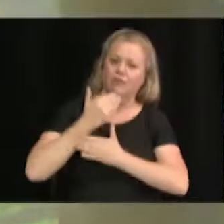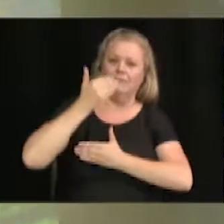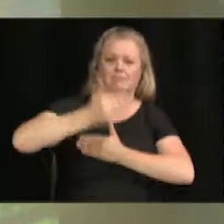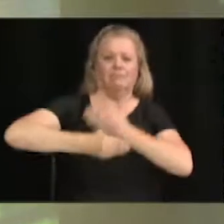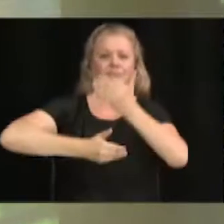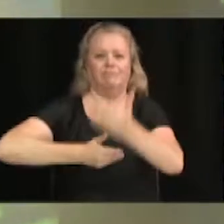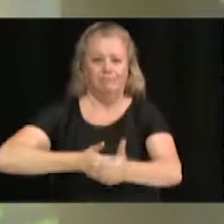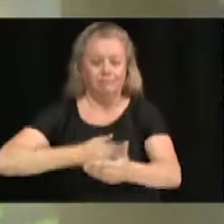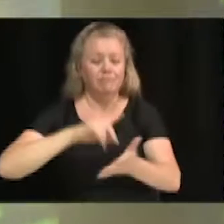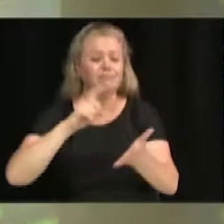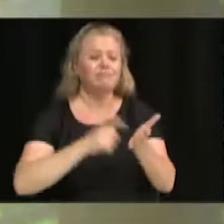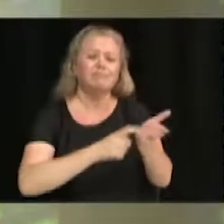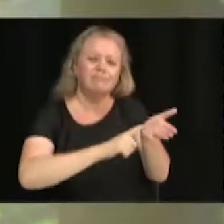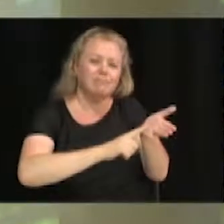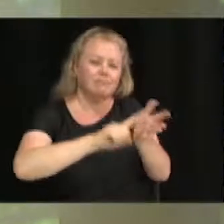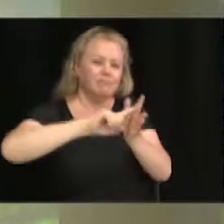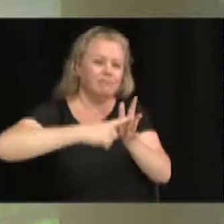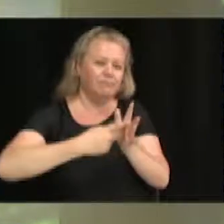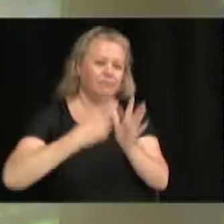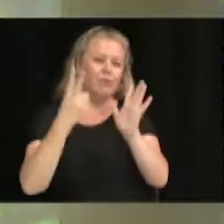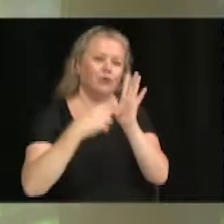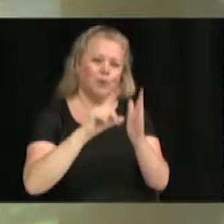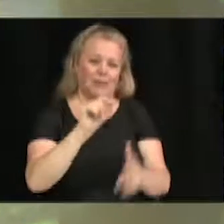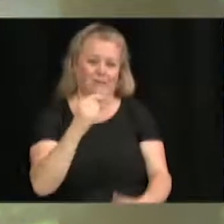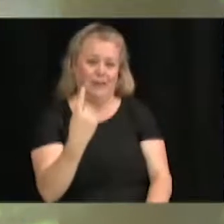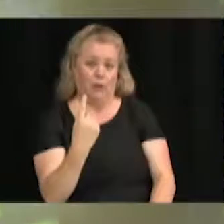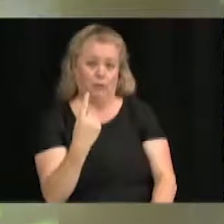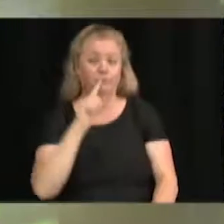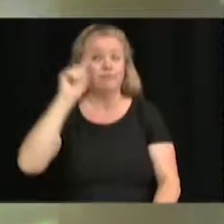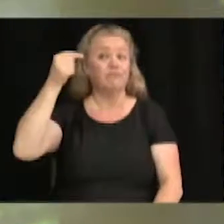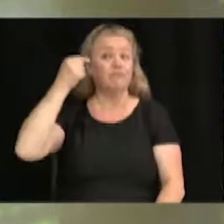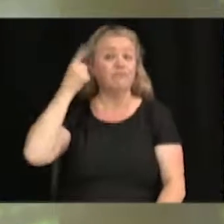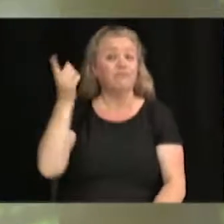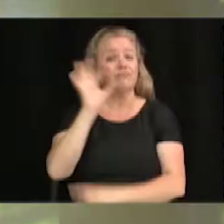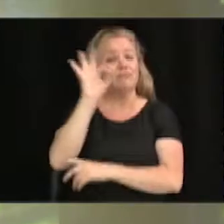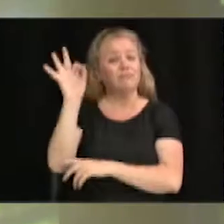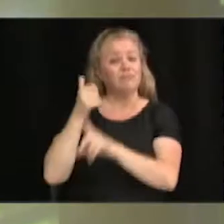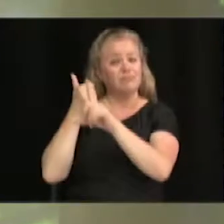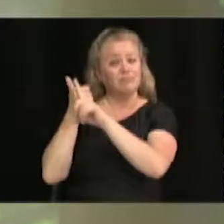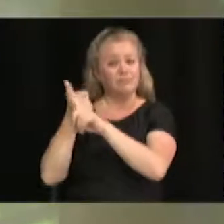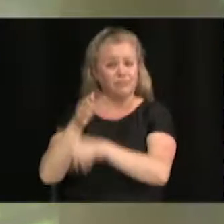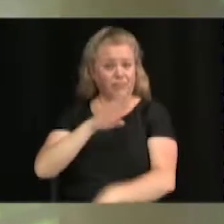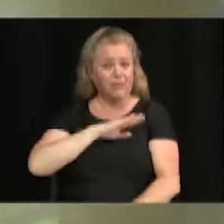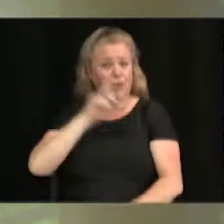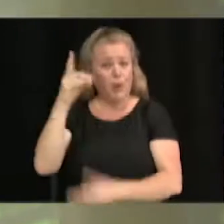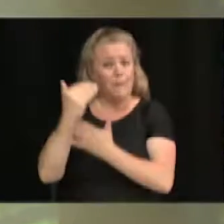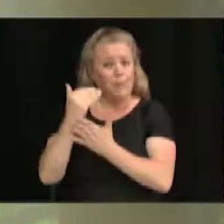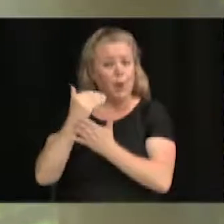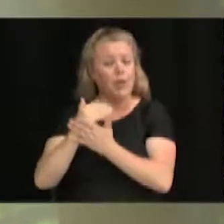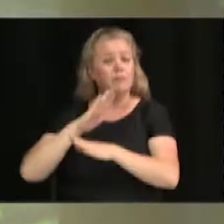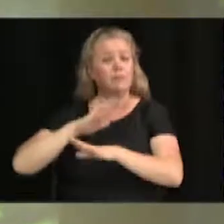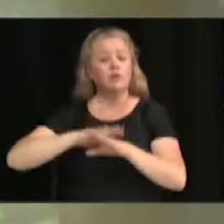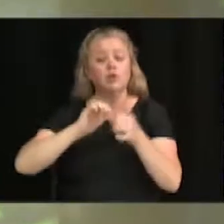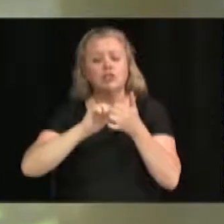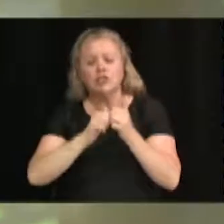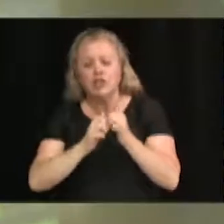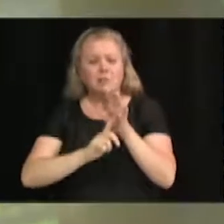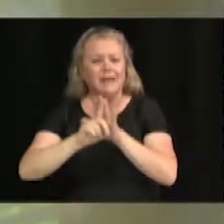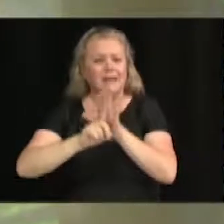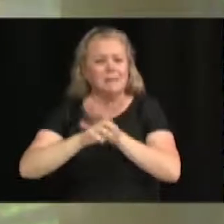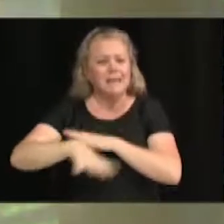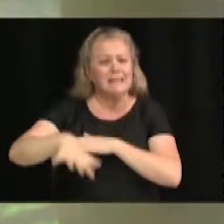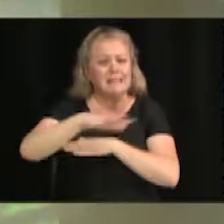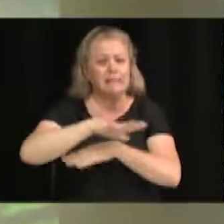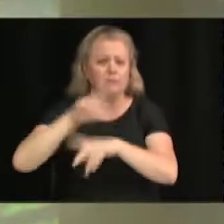2021. Donc, le gouvernement fédéral, par le biais d'un programme concernant les changements climatiques, a octroyé à la ville de Victoriaville un